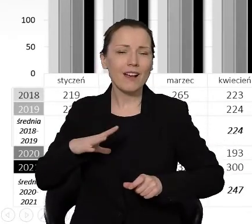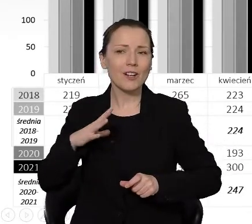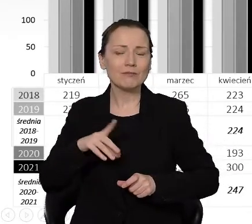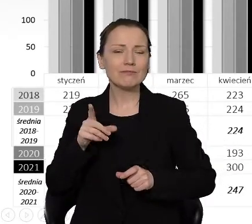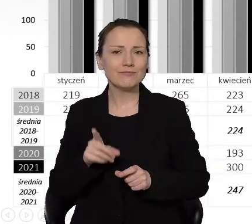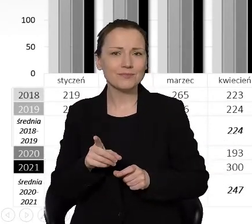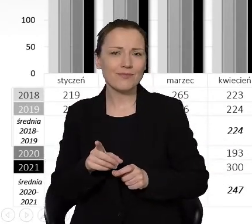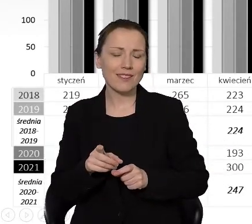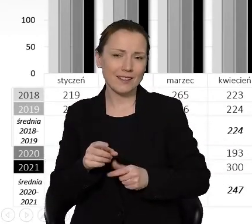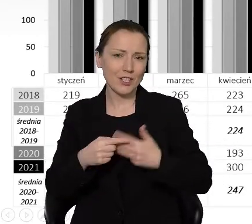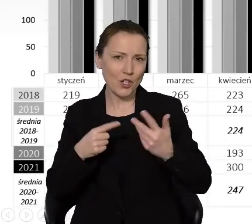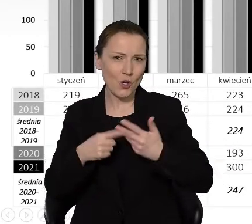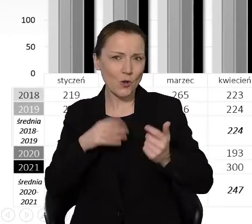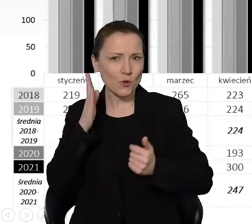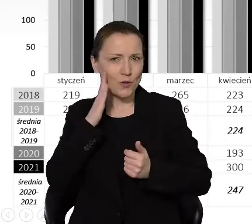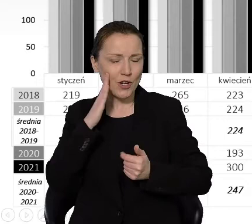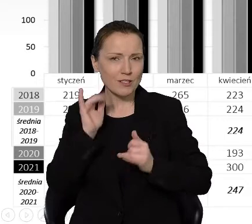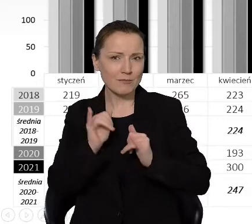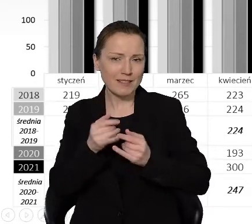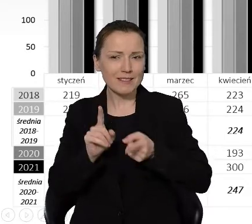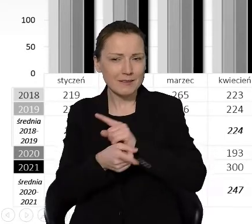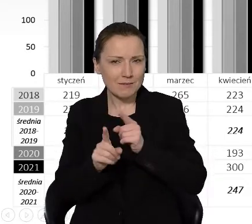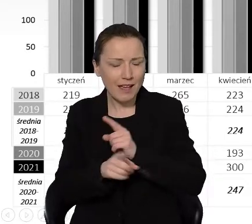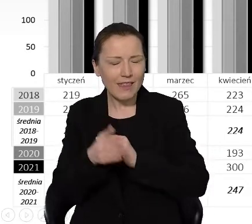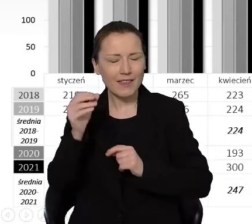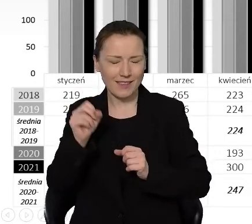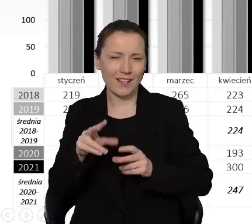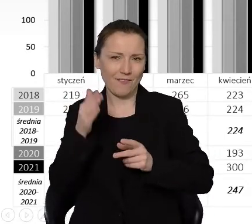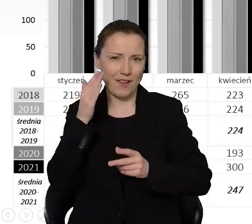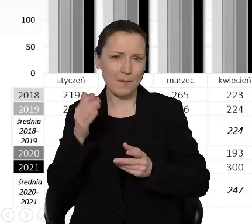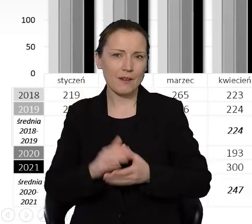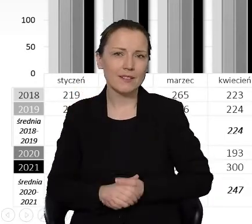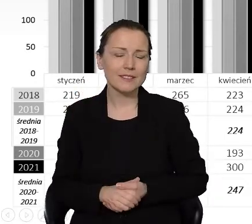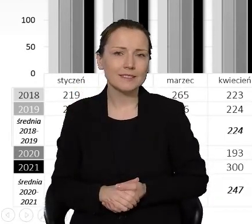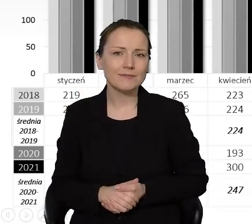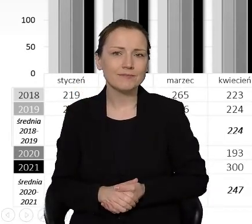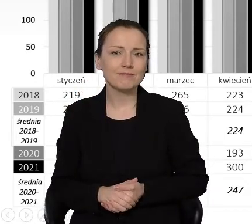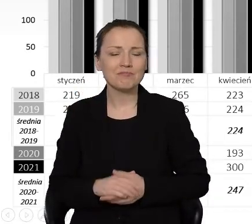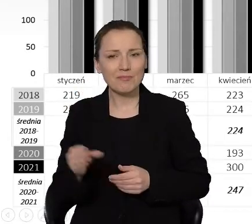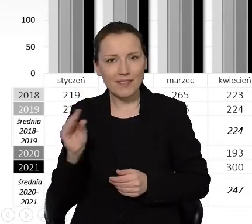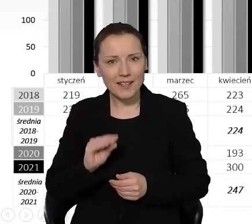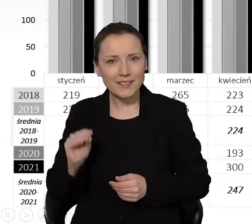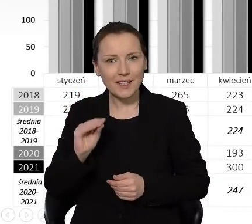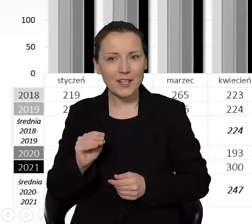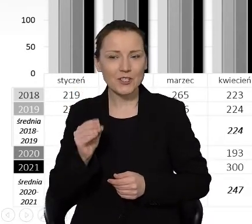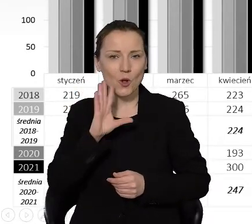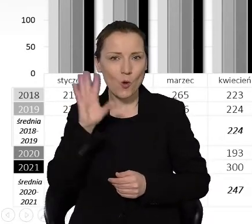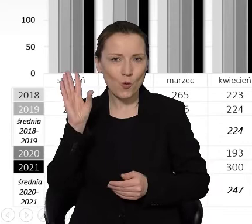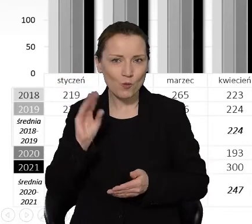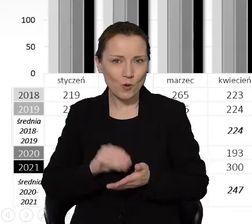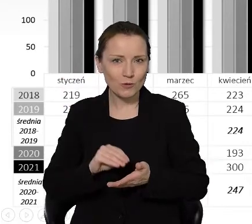mieszkańców miasta także się zmienia. I raz jeszcze podkreślam, nie mówię tego, żeby